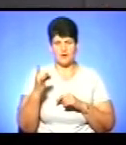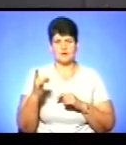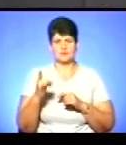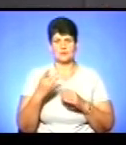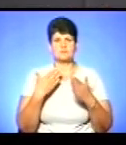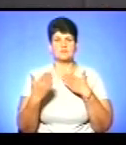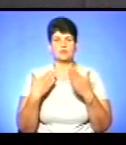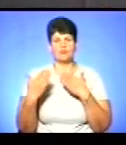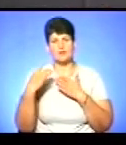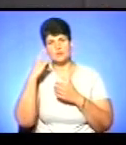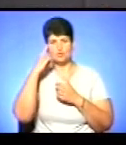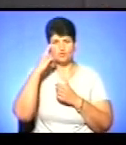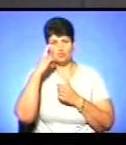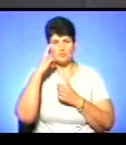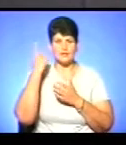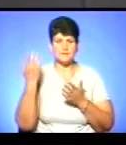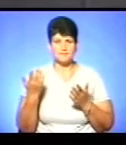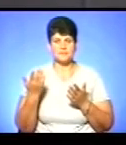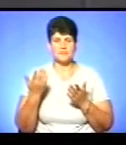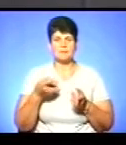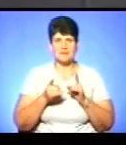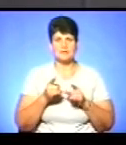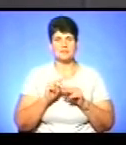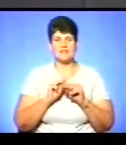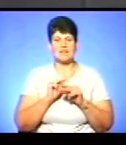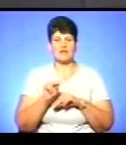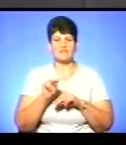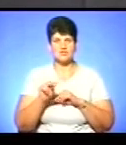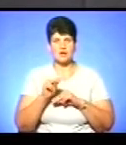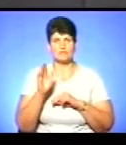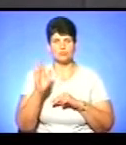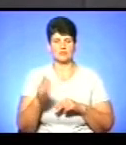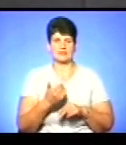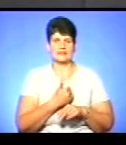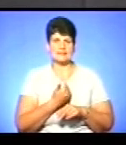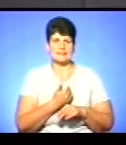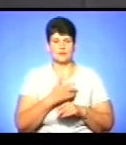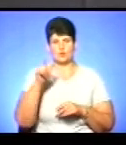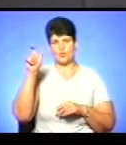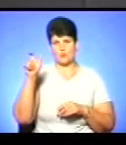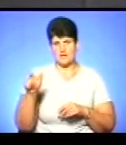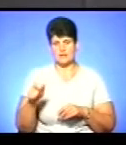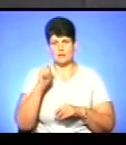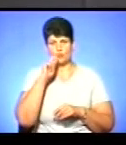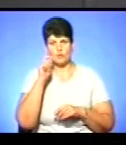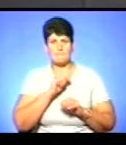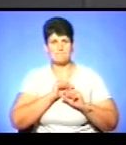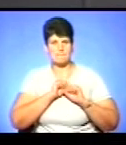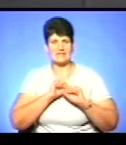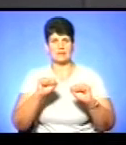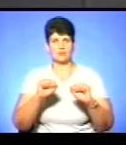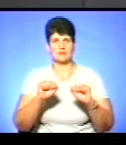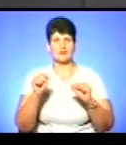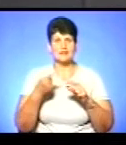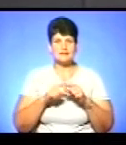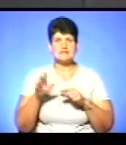спілкувалися і думали, це ж дійсно, ми навчаємо бути ініціатором, громадянином України, патріотом. Але